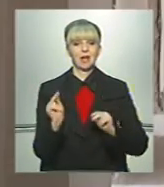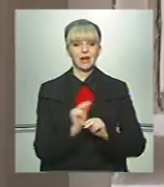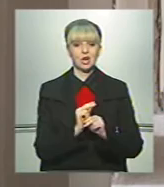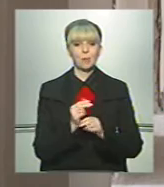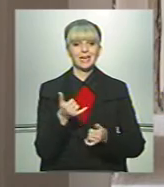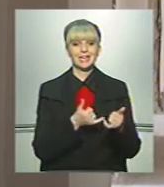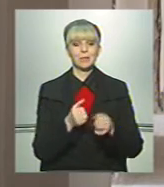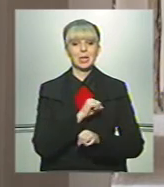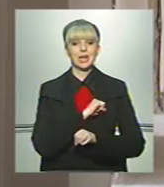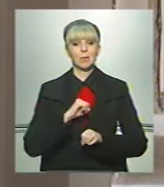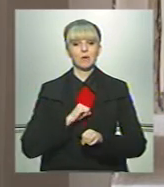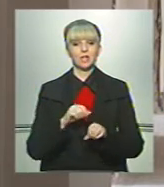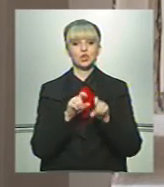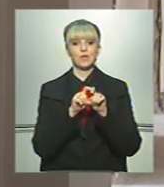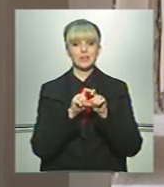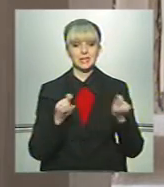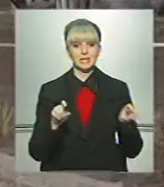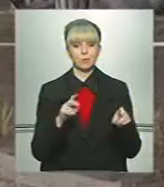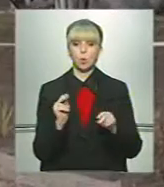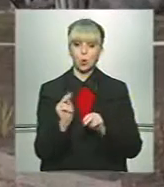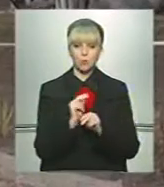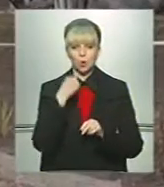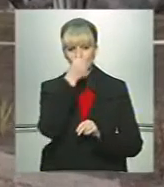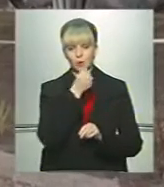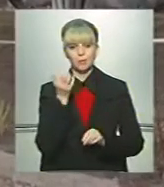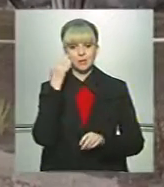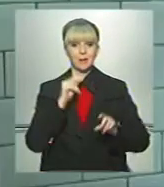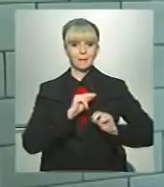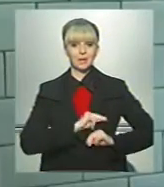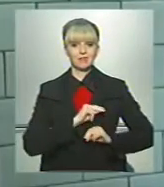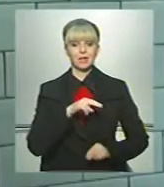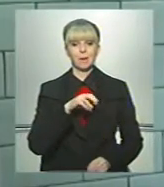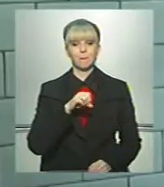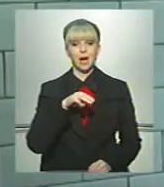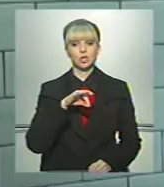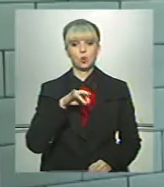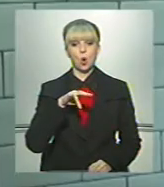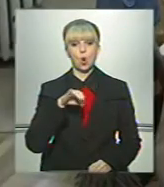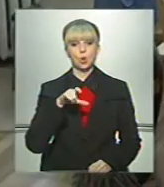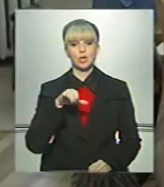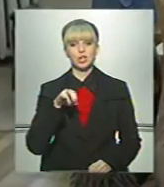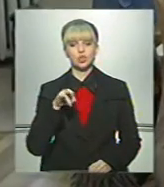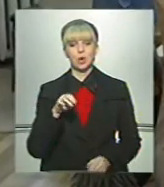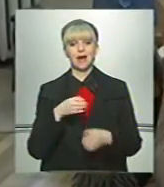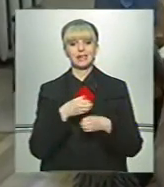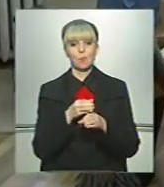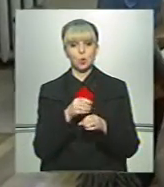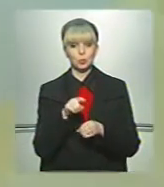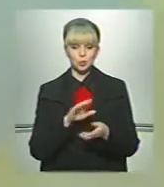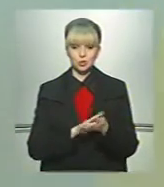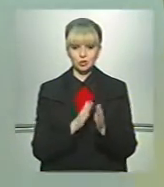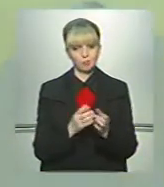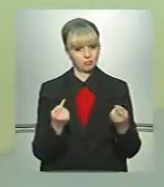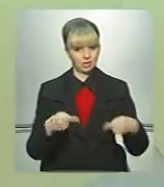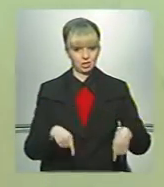ремонт хіміотерапевтичного відділення. Про ремонт роками мліють і працівники патолого-гістологічної лабораторії. Наразі тут ситуація